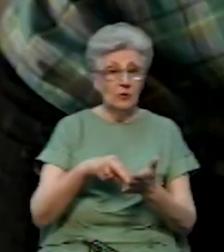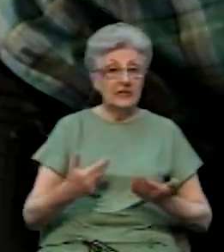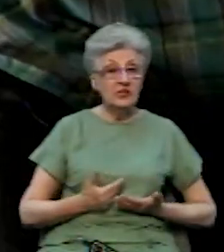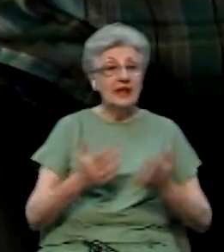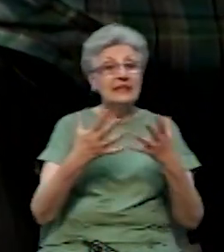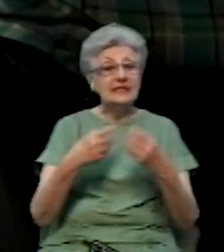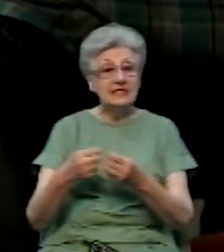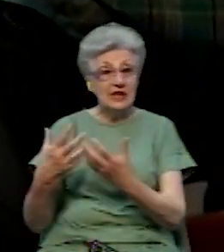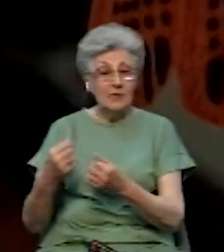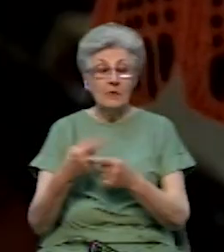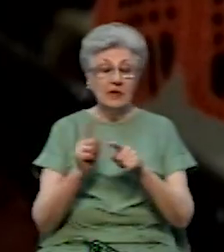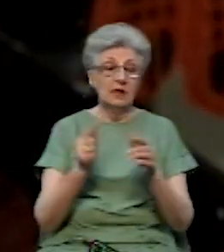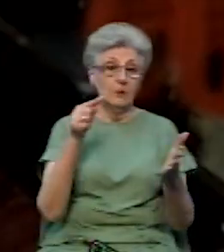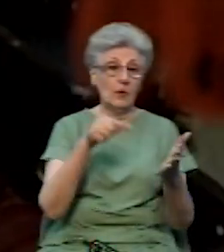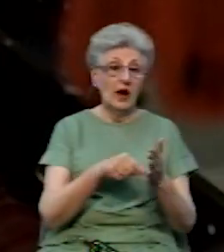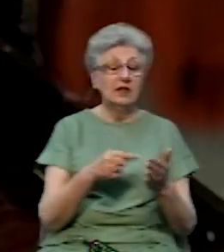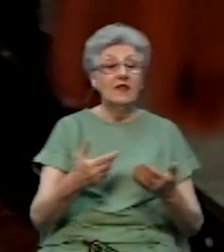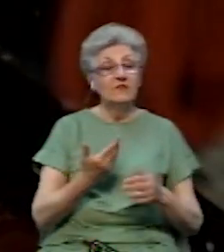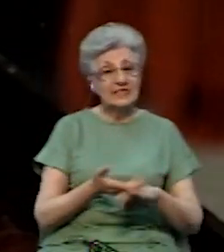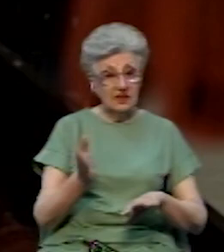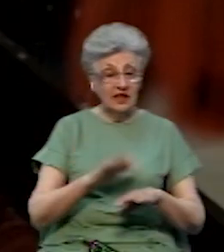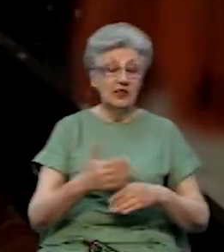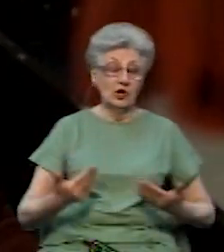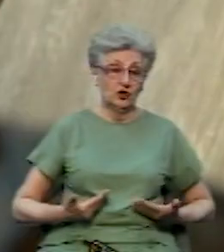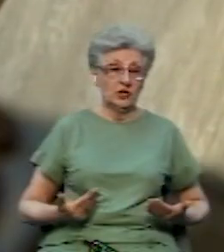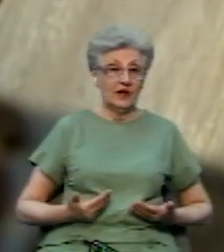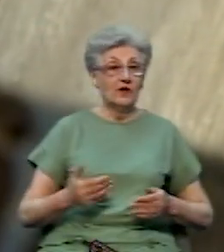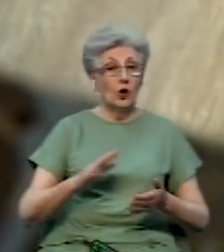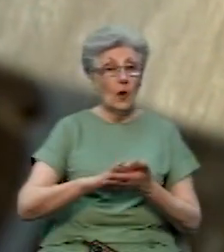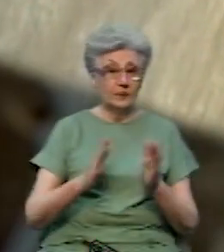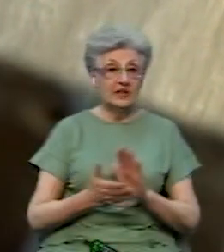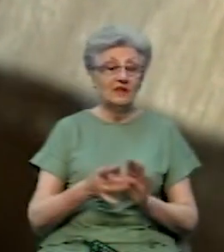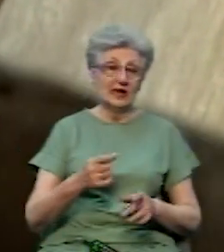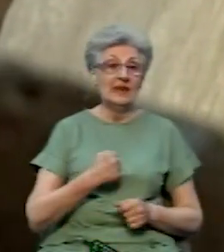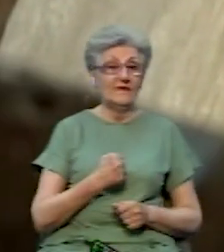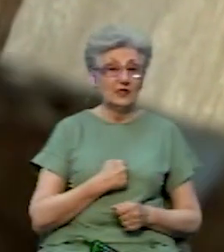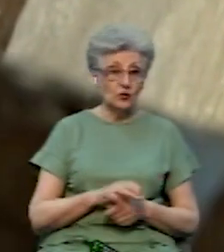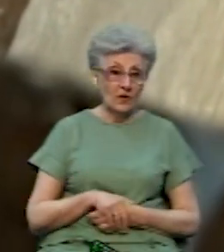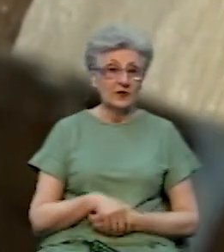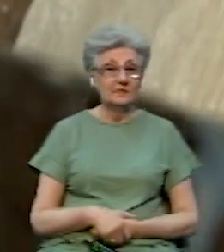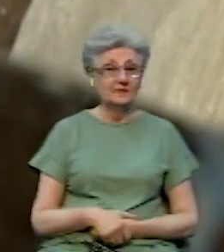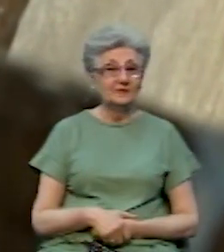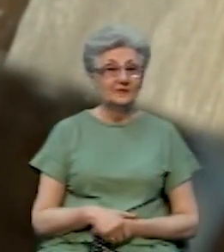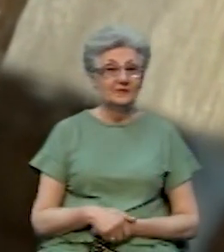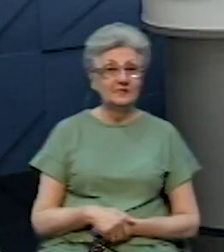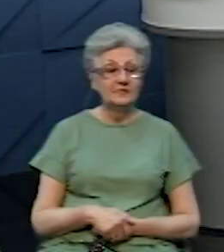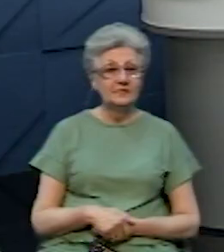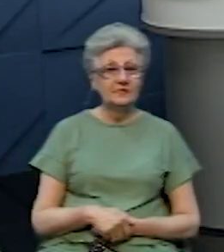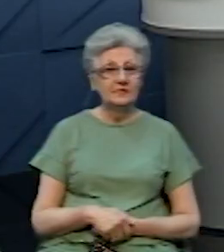'ям, які опинилися у складних життєвих обставинах та військовим. Ірина Капуш, Володимир Дорож, новини на Суспільному.